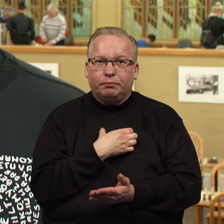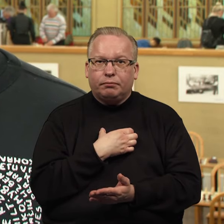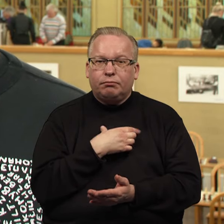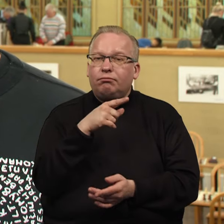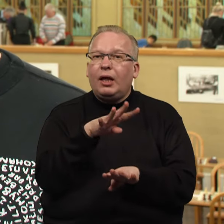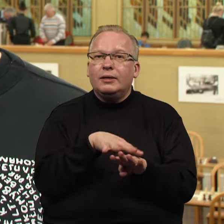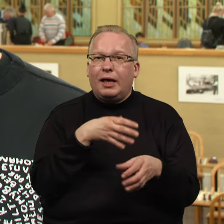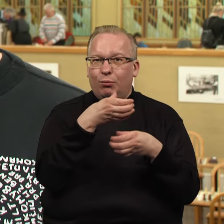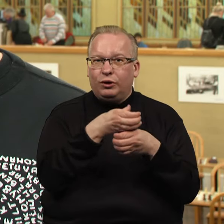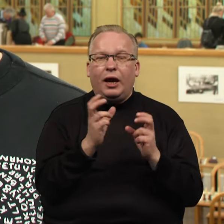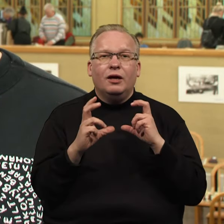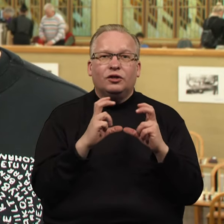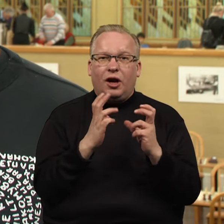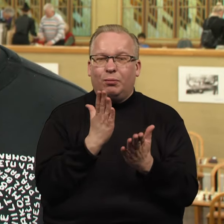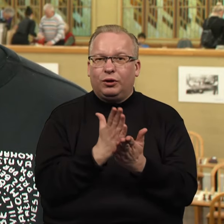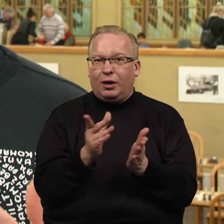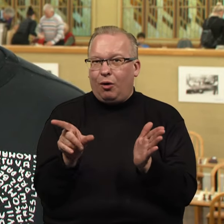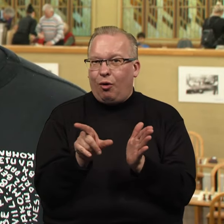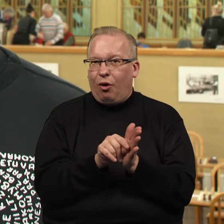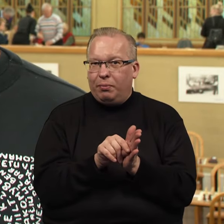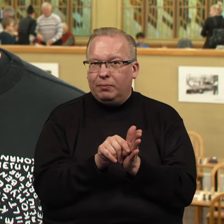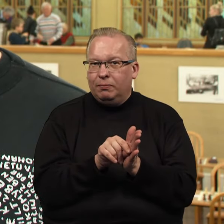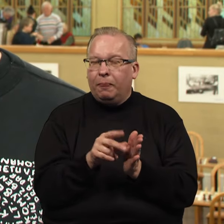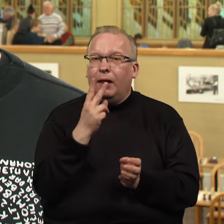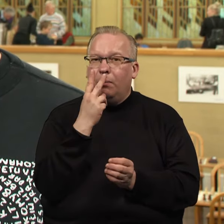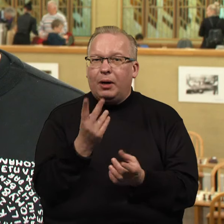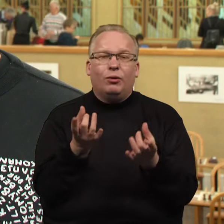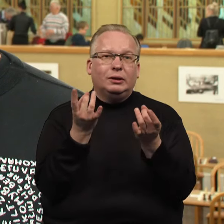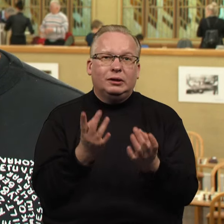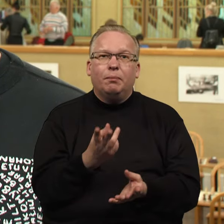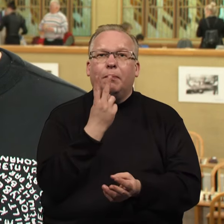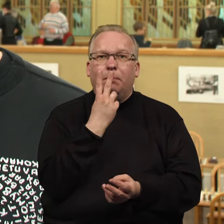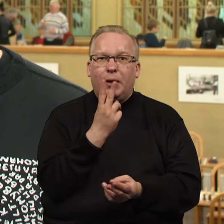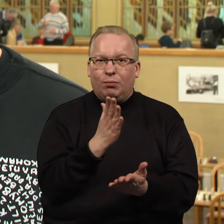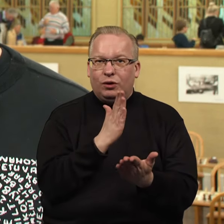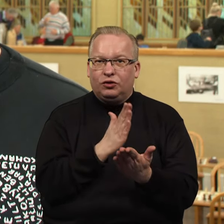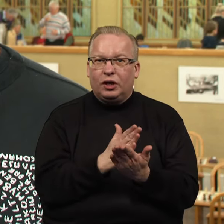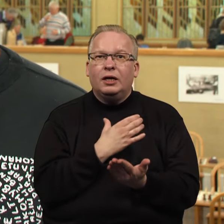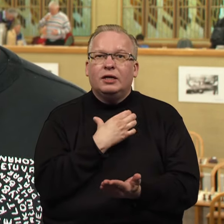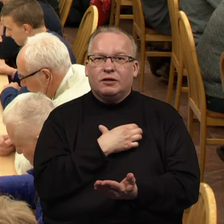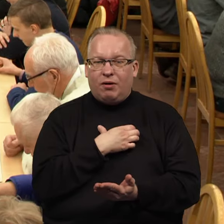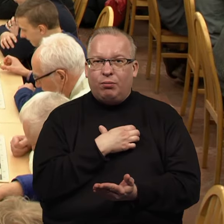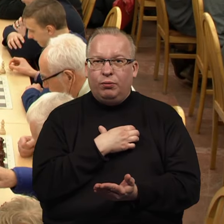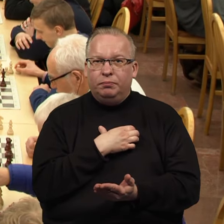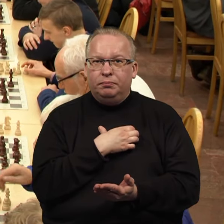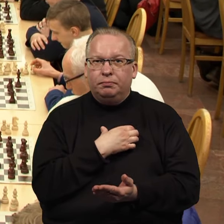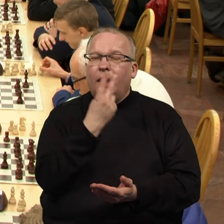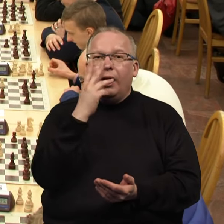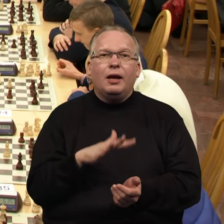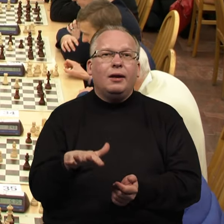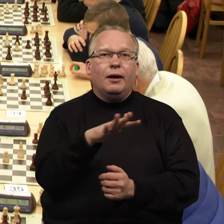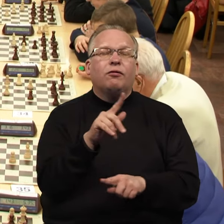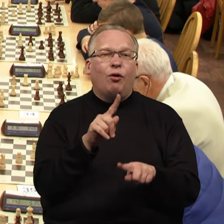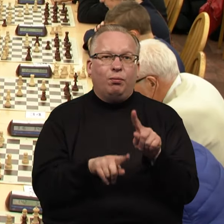Seimo taurė šachmatų ir yra būtent parodimas, simbolinis parodimas, kad tai yra svarbu ir Lietuvoje, Lietuvos